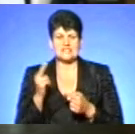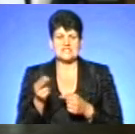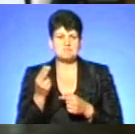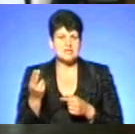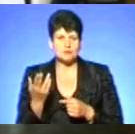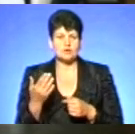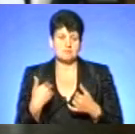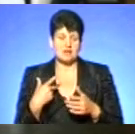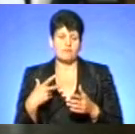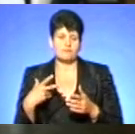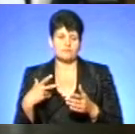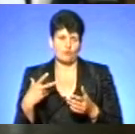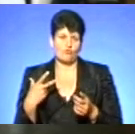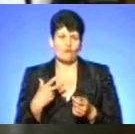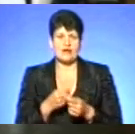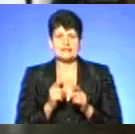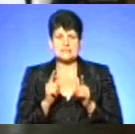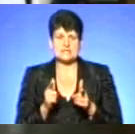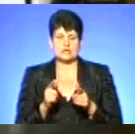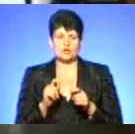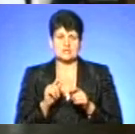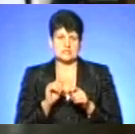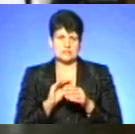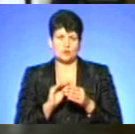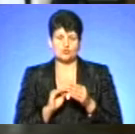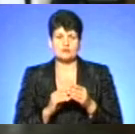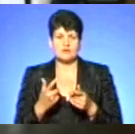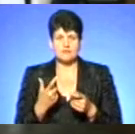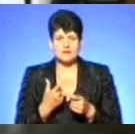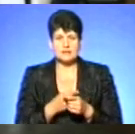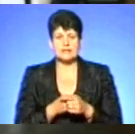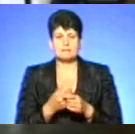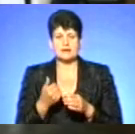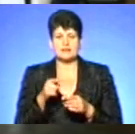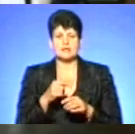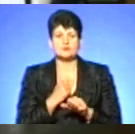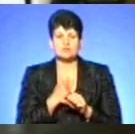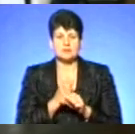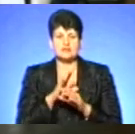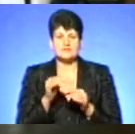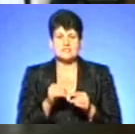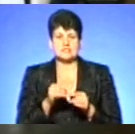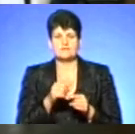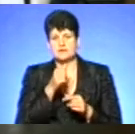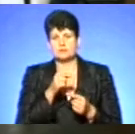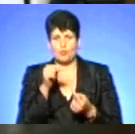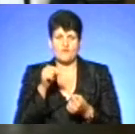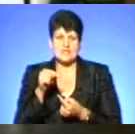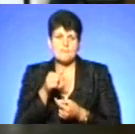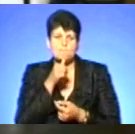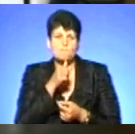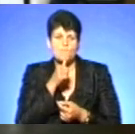І ми ввели, згідно з інструкцією до препарату, ми її ввели. Перед тим, зробивши всі відповідні проби, які потрібні,